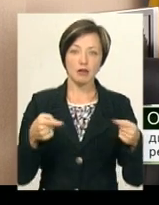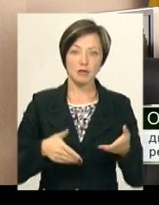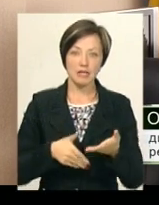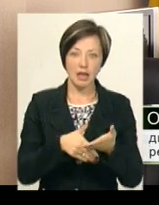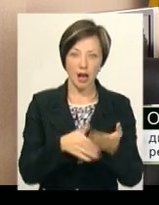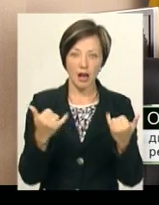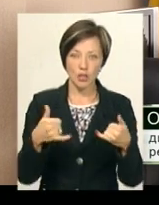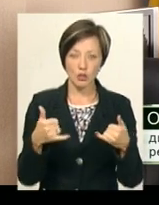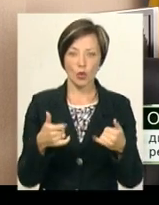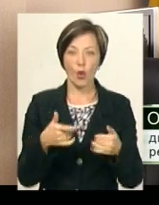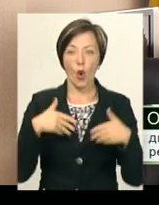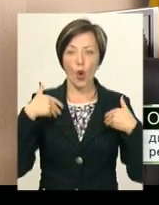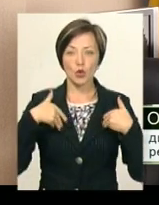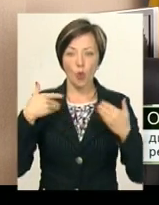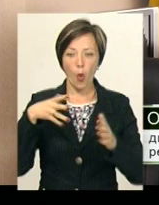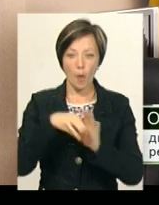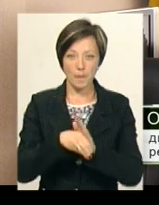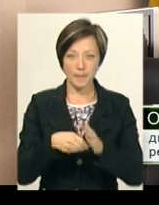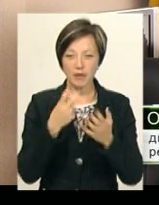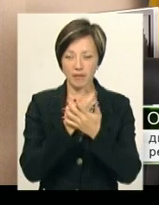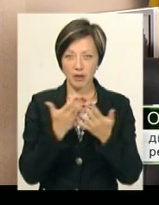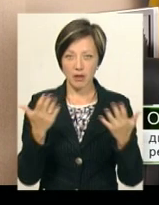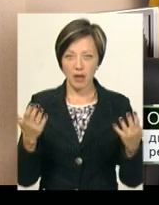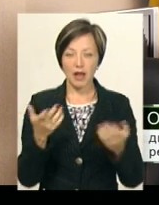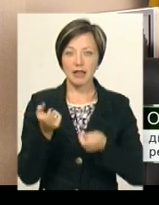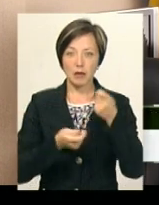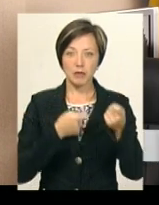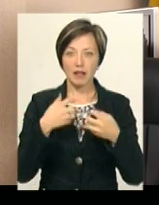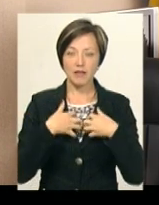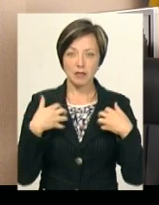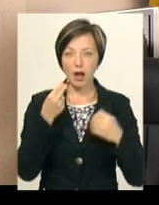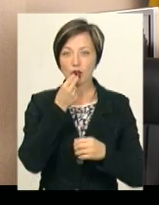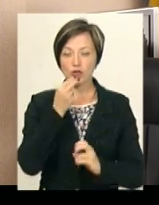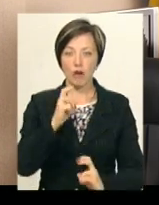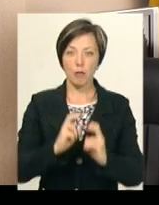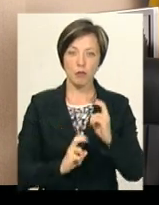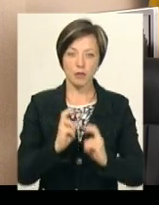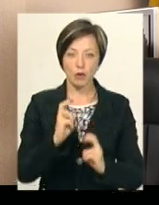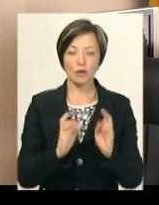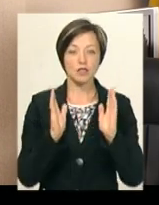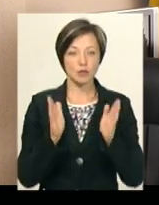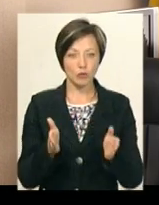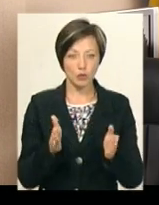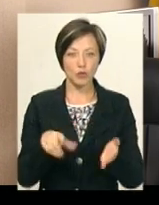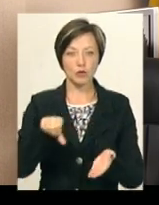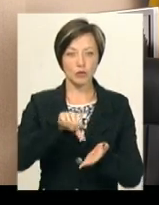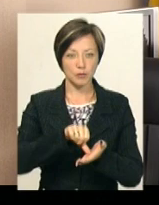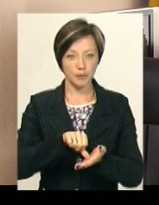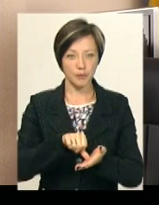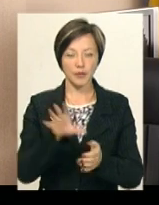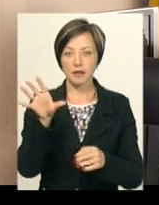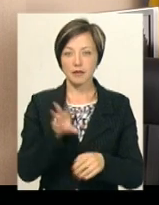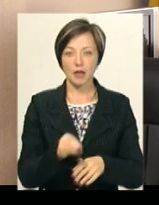добрива. Також буде представлено дрібне тваринництво, харчова промисловість. Буде брати участь